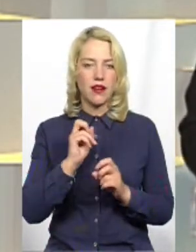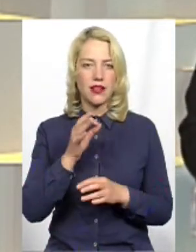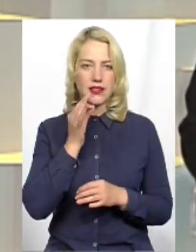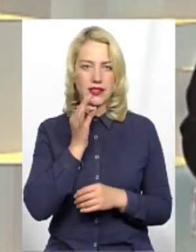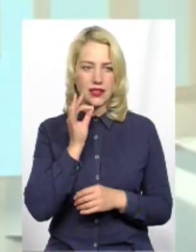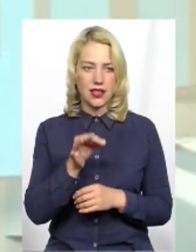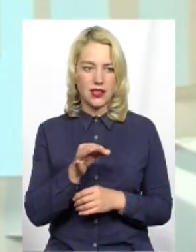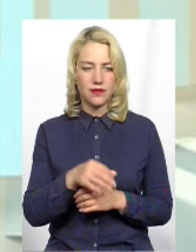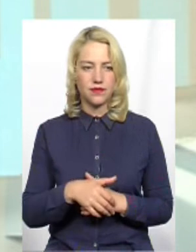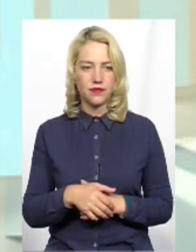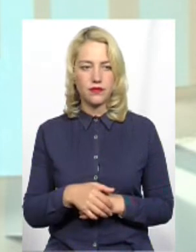би сказати,